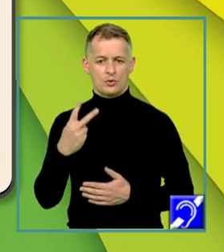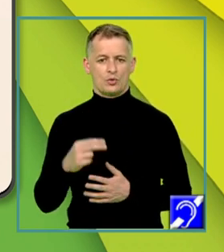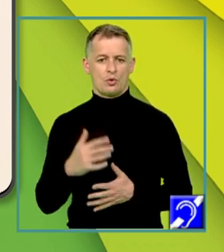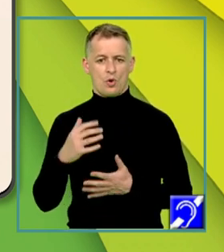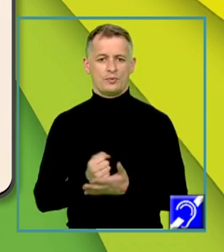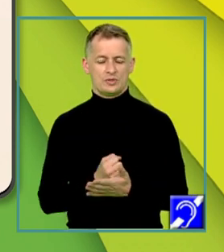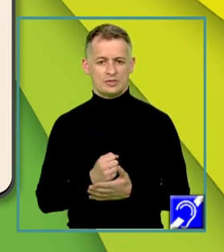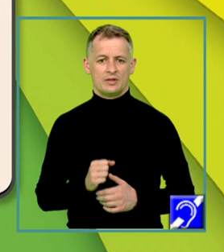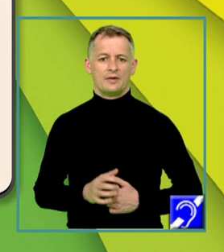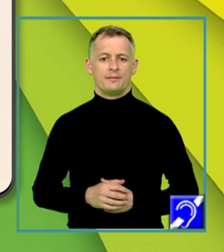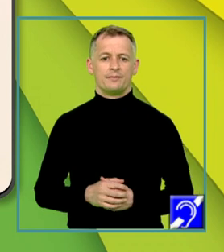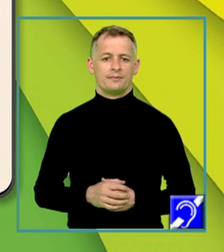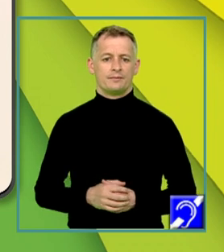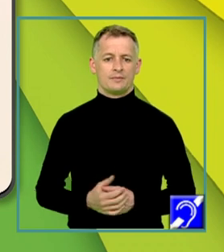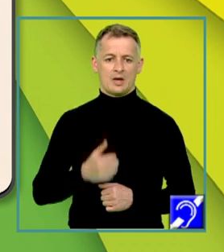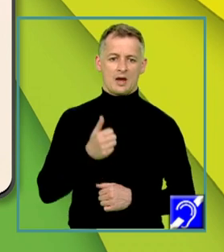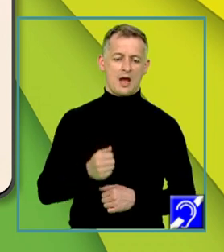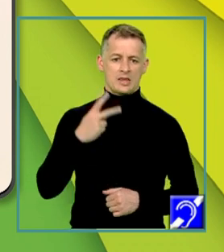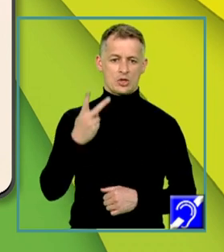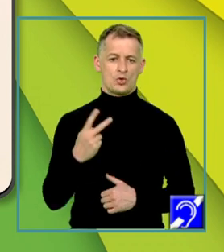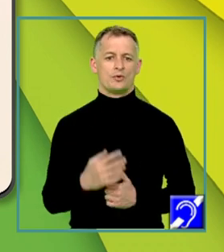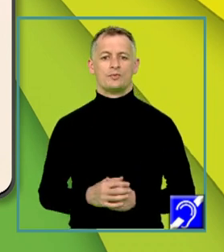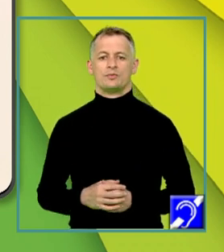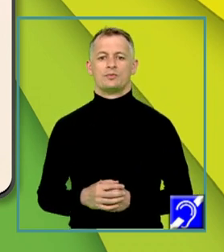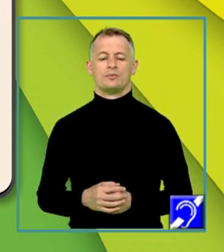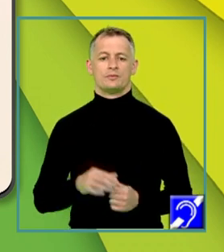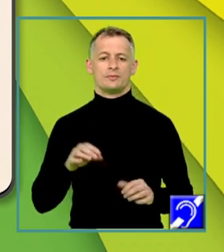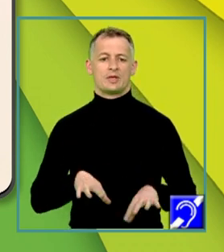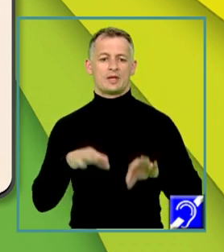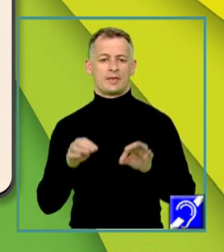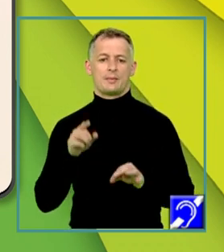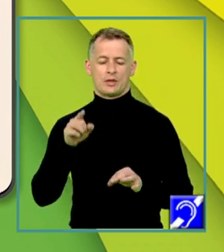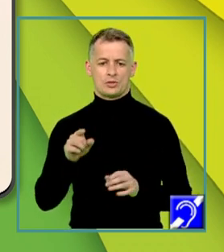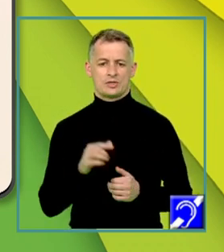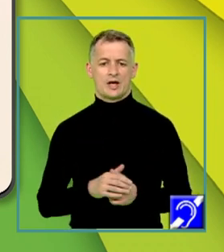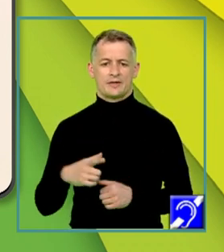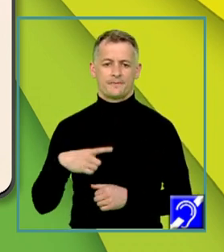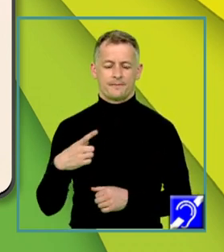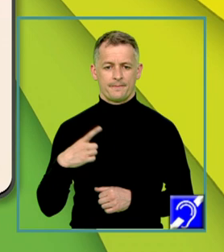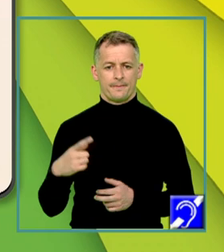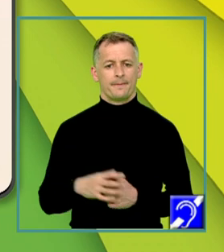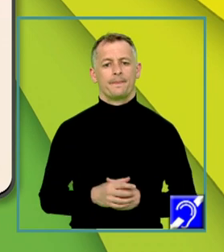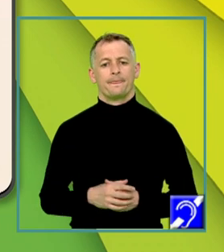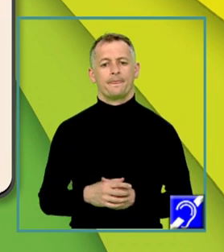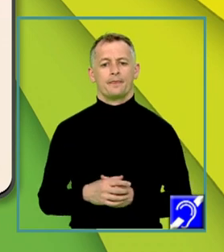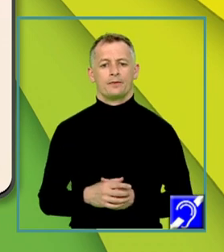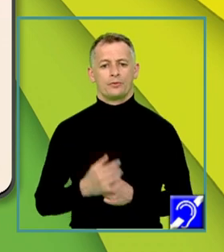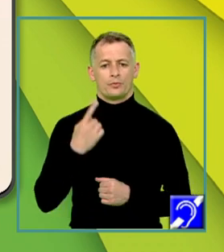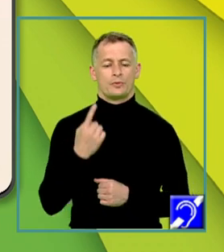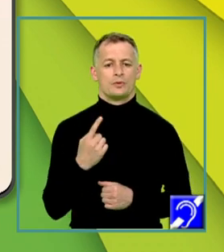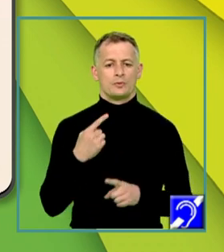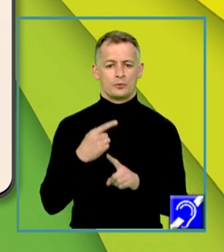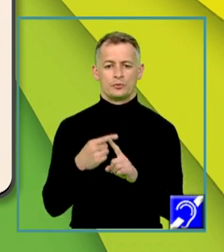obținem matricea A de 2. Determinantul acestei matrice este egal cu 1